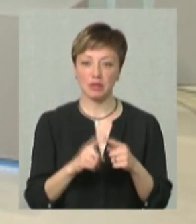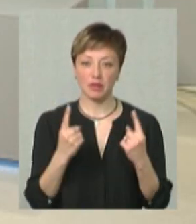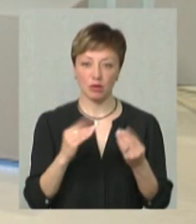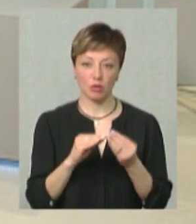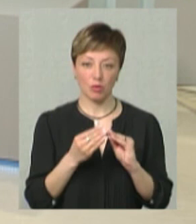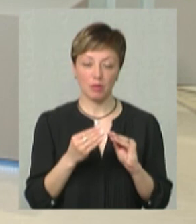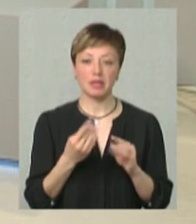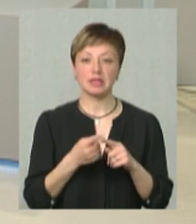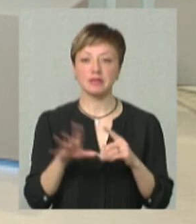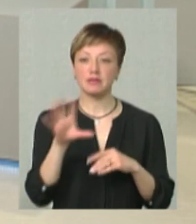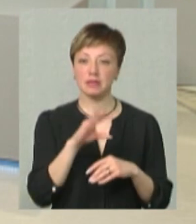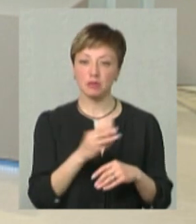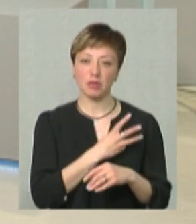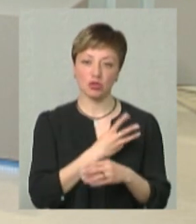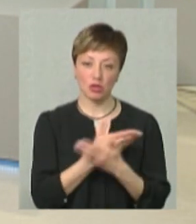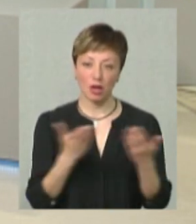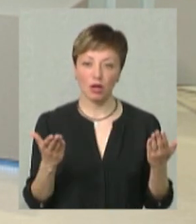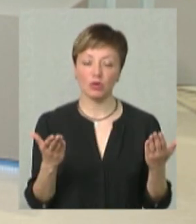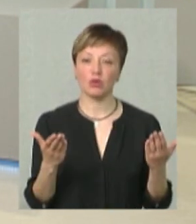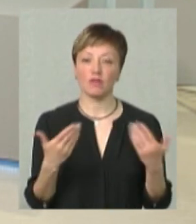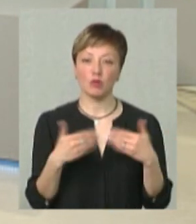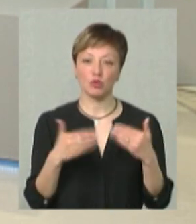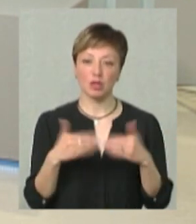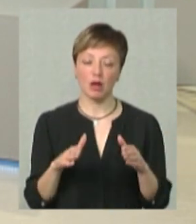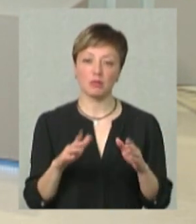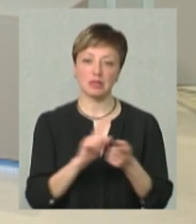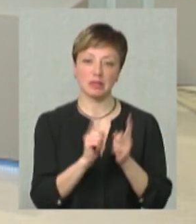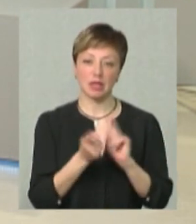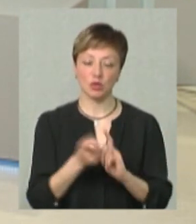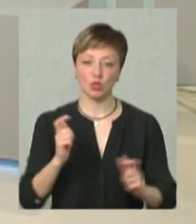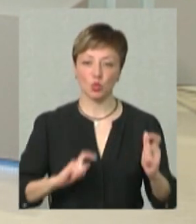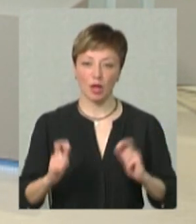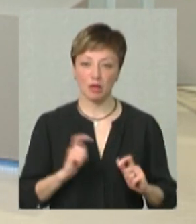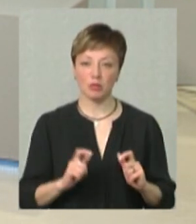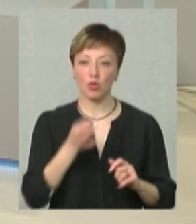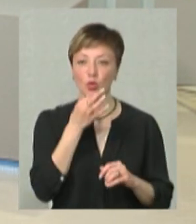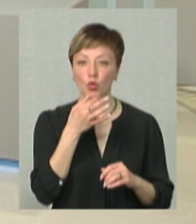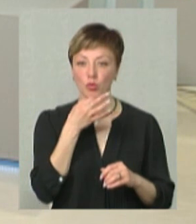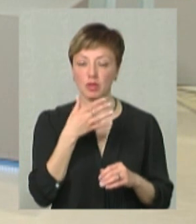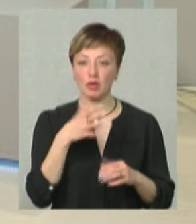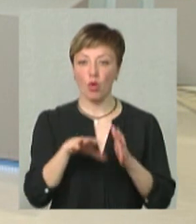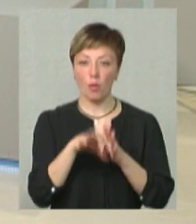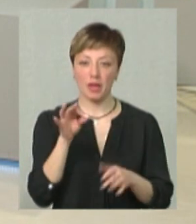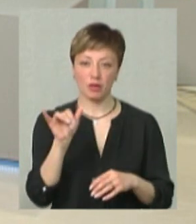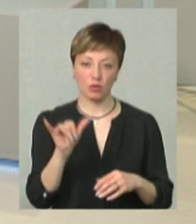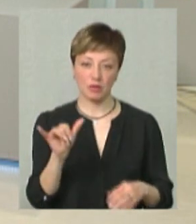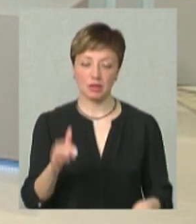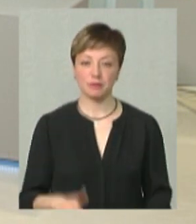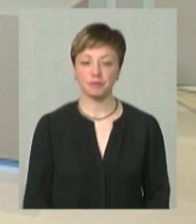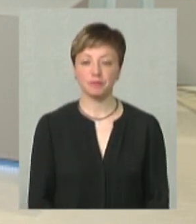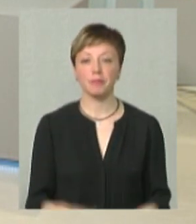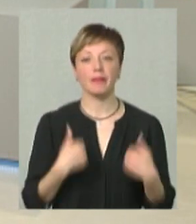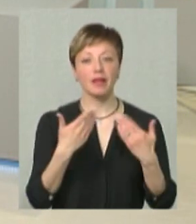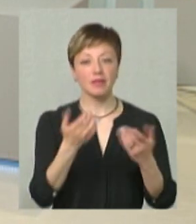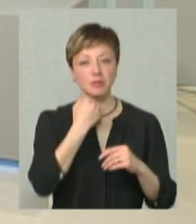великою проблемою. Всім тільки бажаю випускникам потім стати студентами обраних вузів. Я